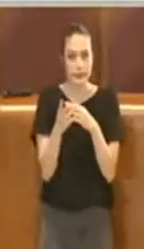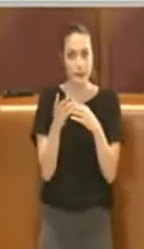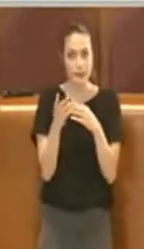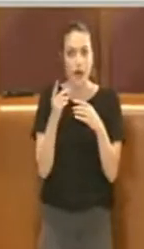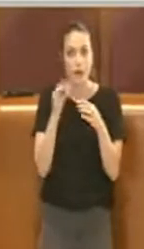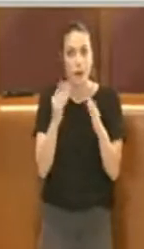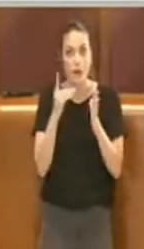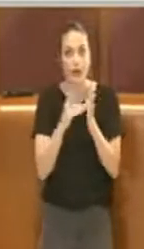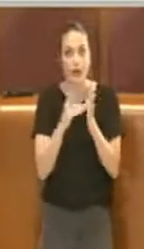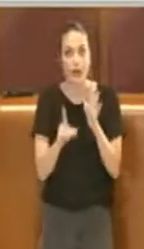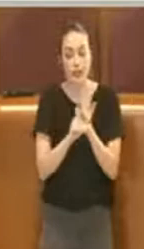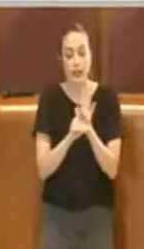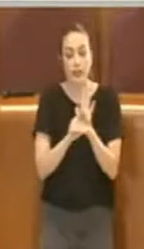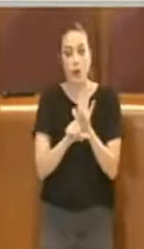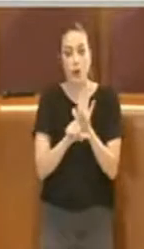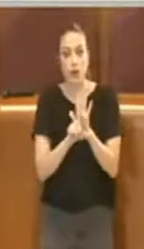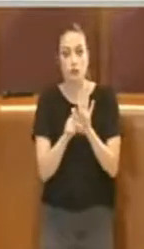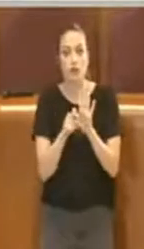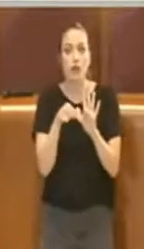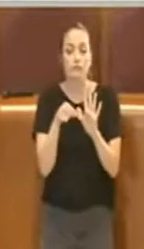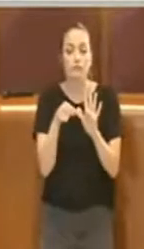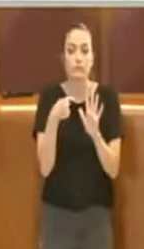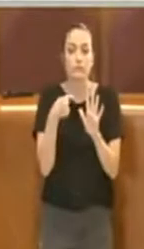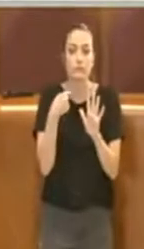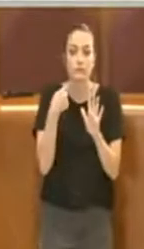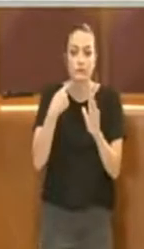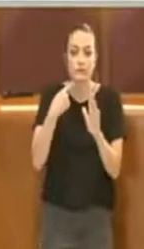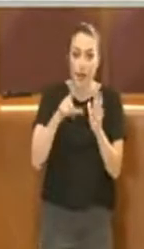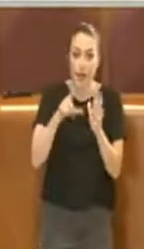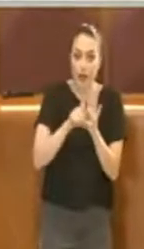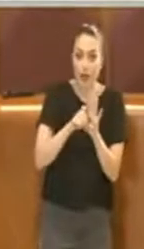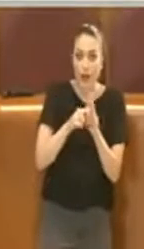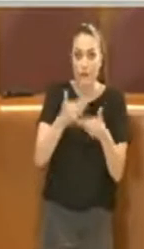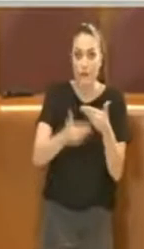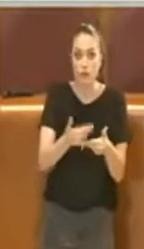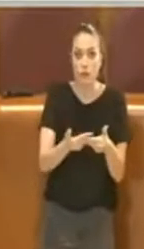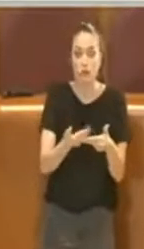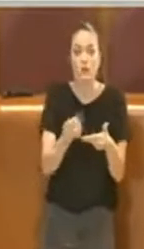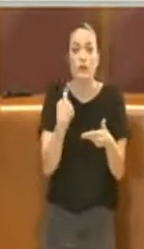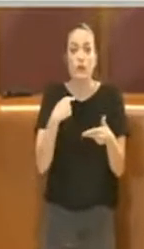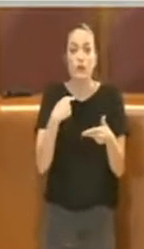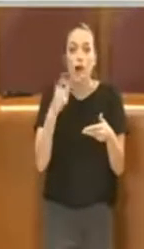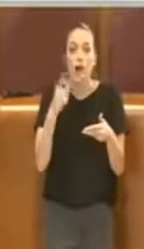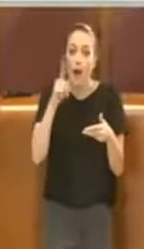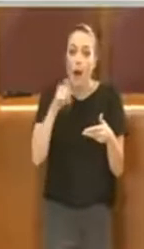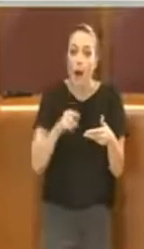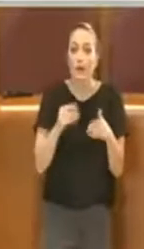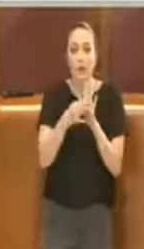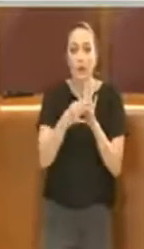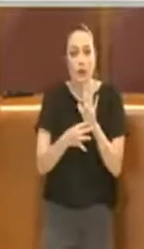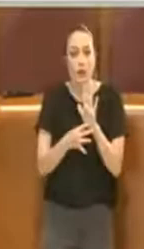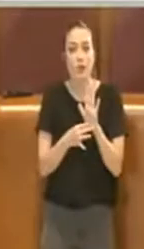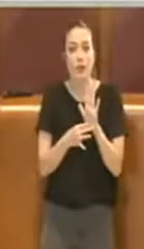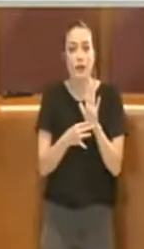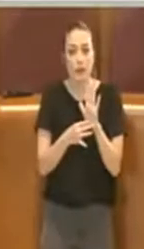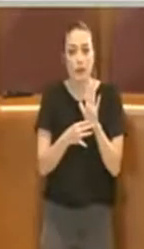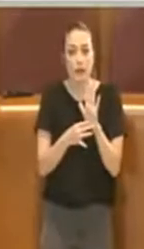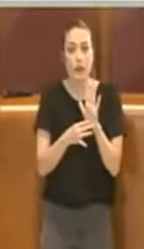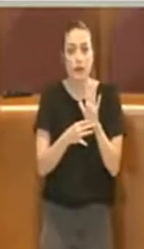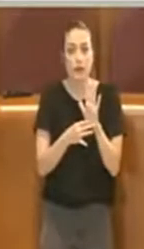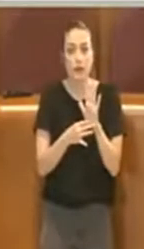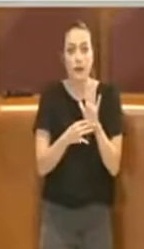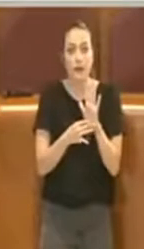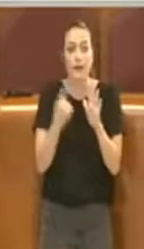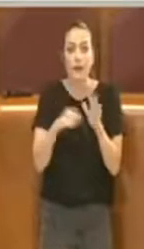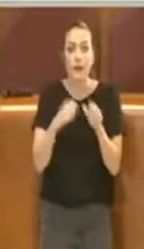decreto legge e la normativa vigente e la definizione anche degli stessi criteri è stata un lavoro